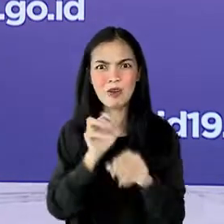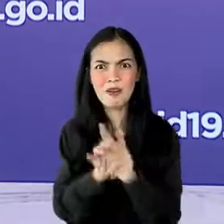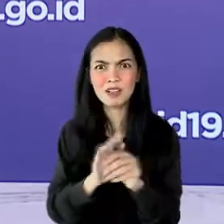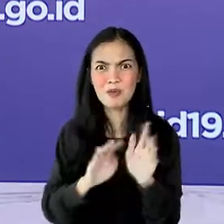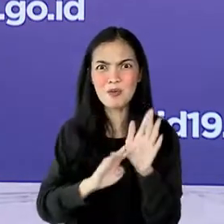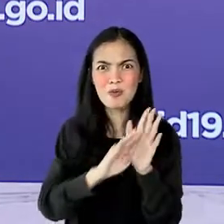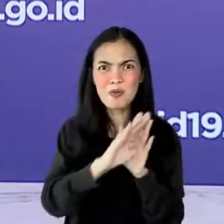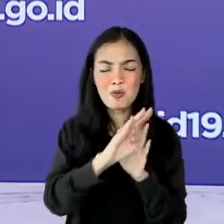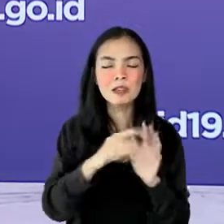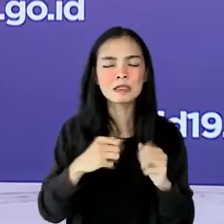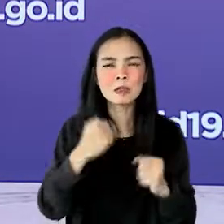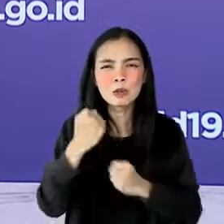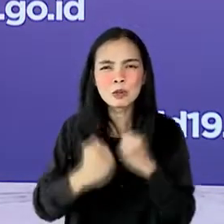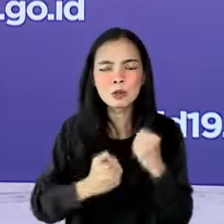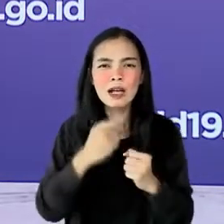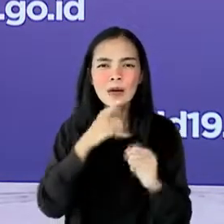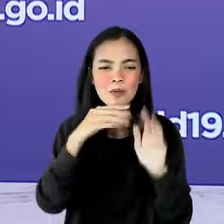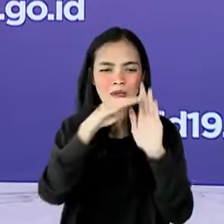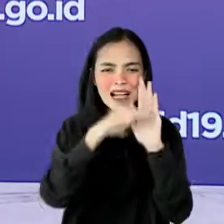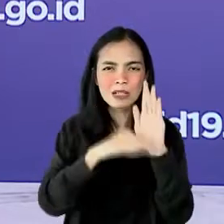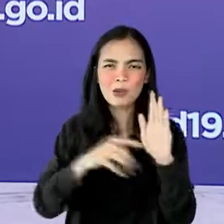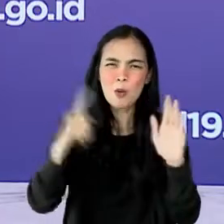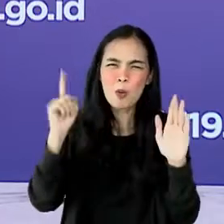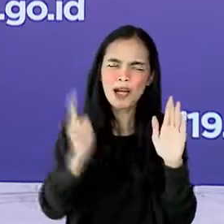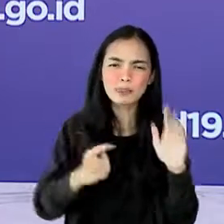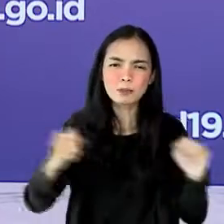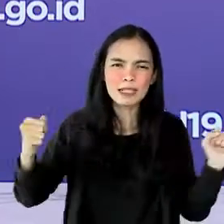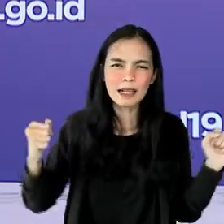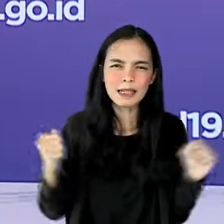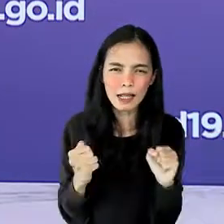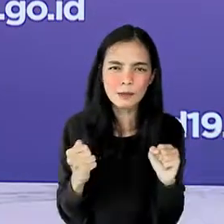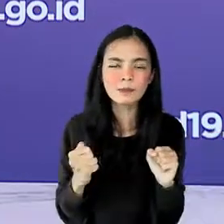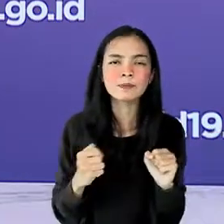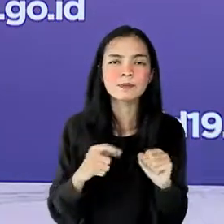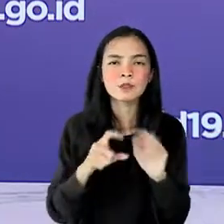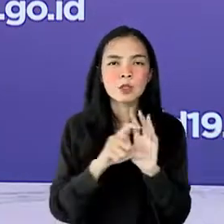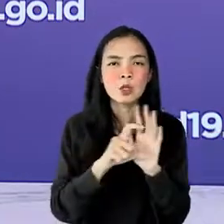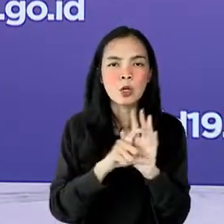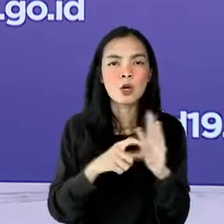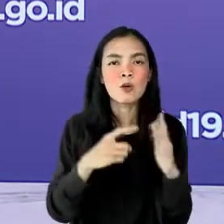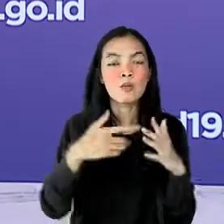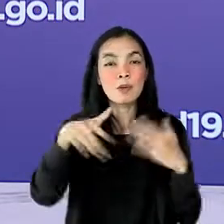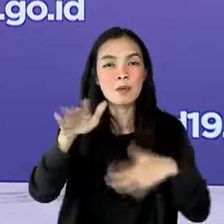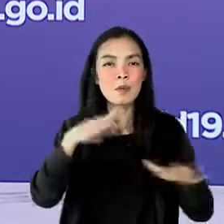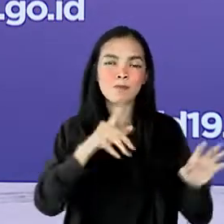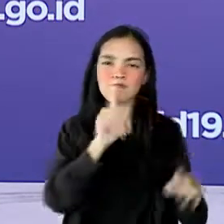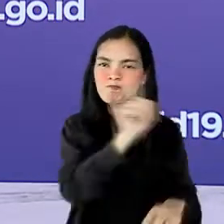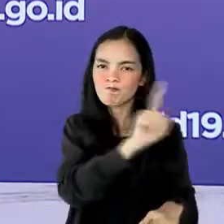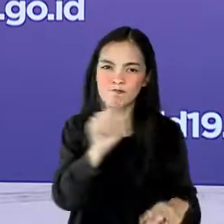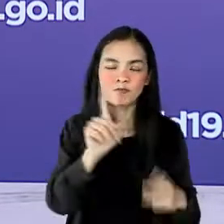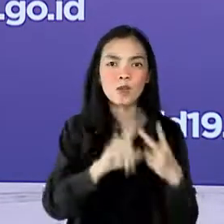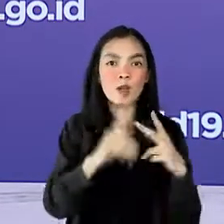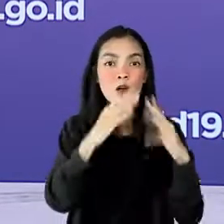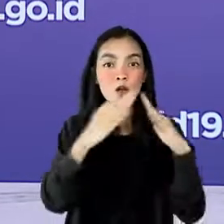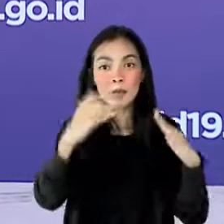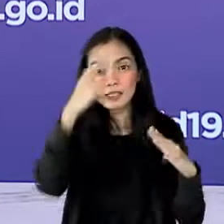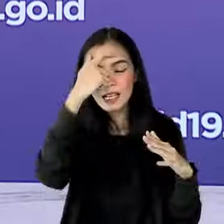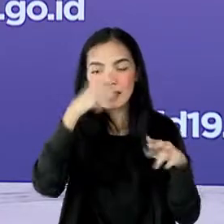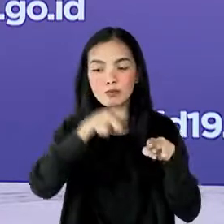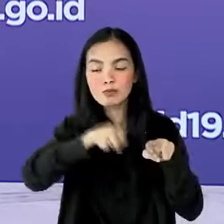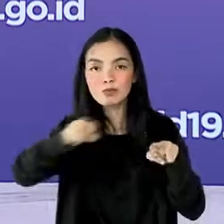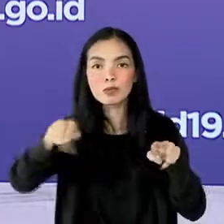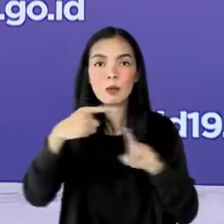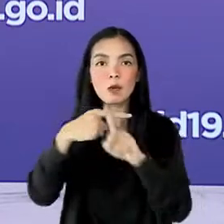pengetatan dengan membatasi mobilitas, meningkatkan kapasitas rumah sakit, menyediakan obat-obatan dan